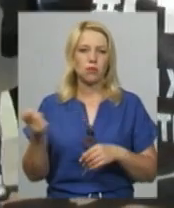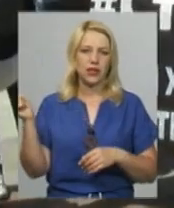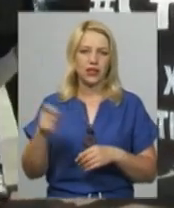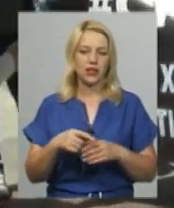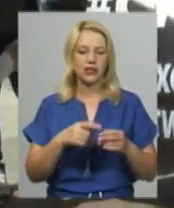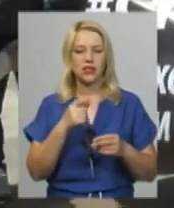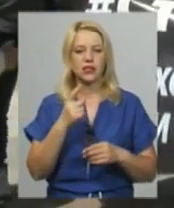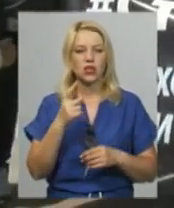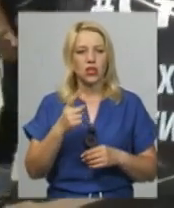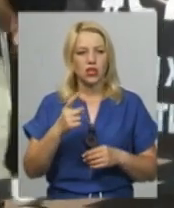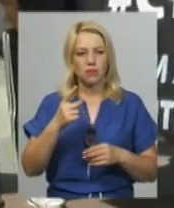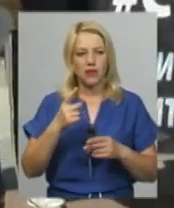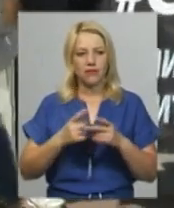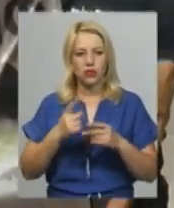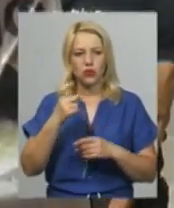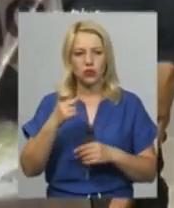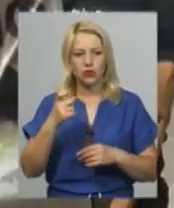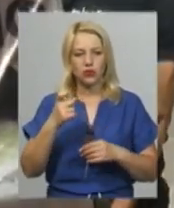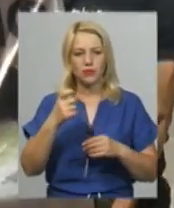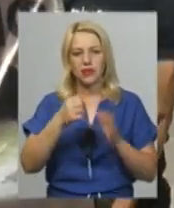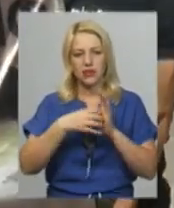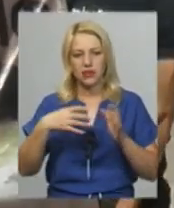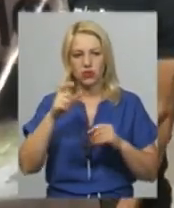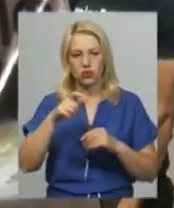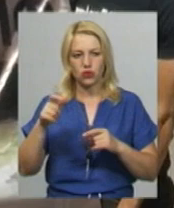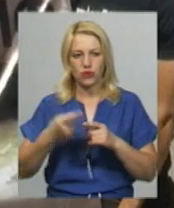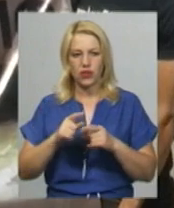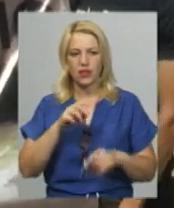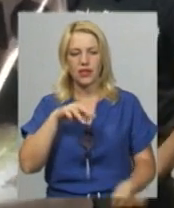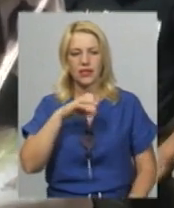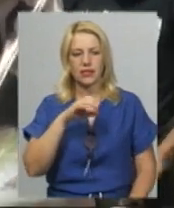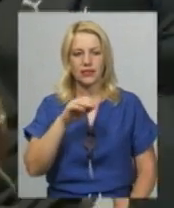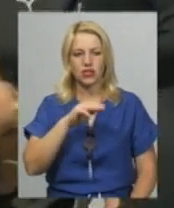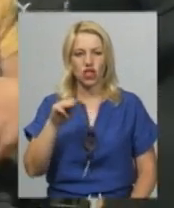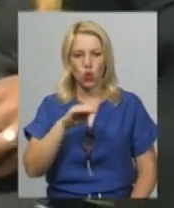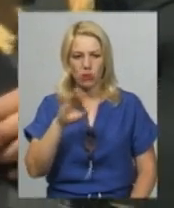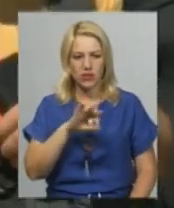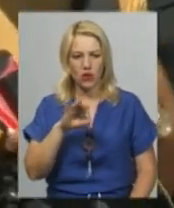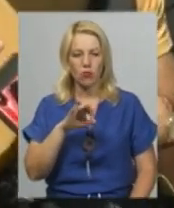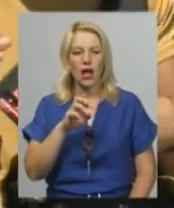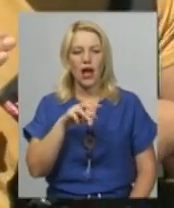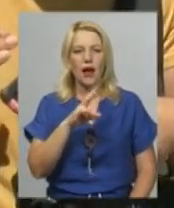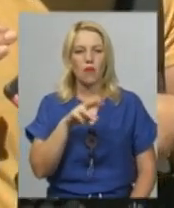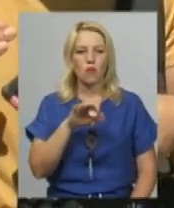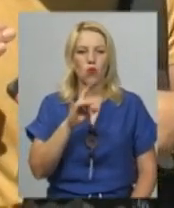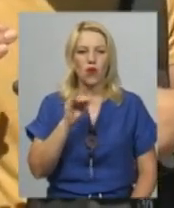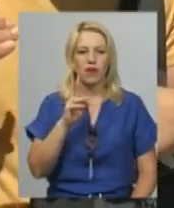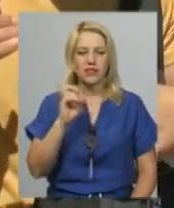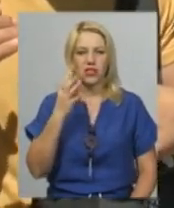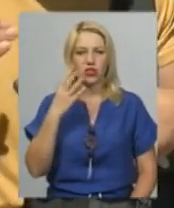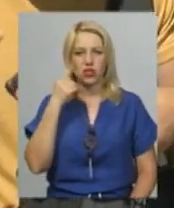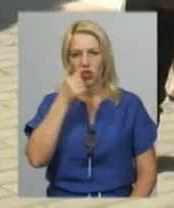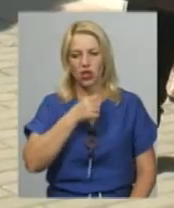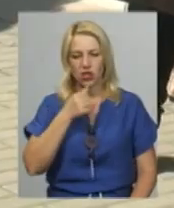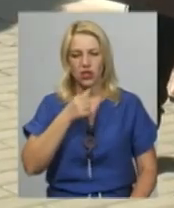громадських організацій з Новоград-Волинського і СМТ «Першотравенська» Житомирської області. Анна Муравська четвертий рік відстоює